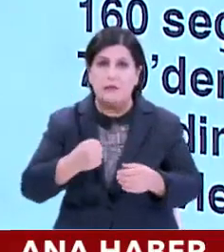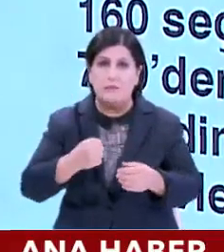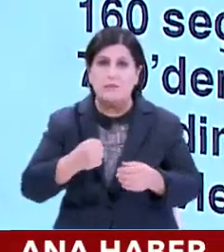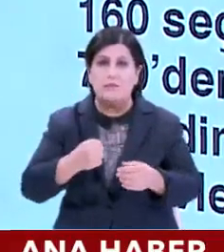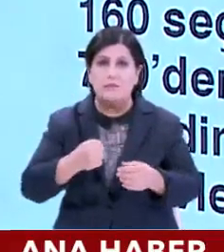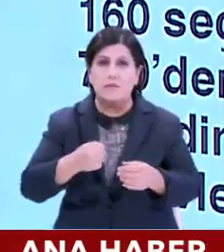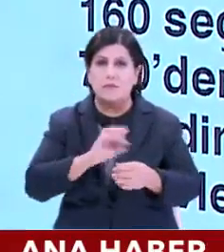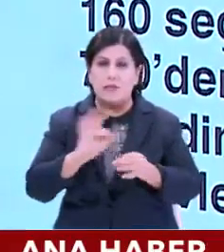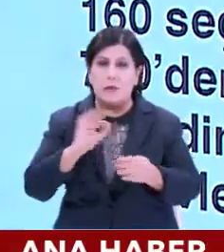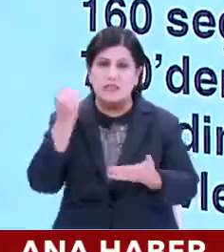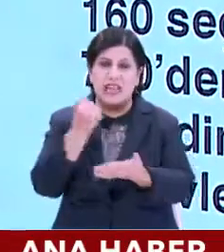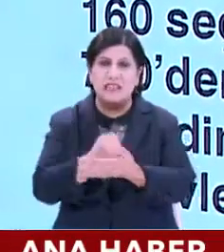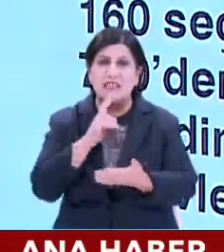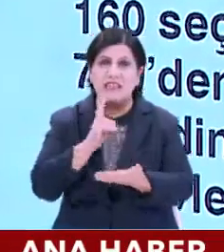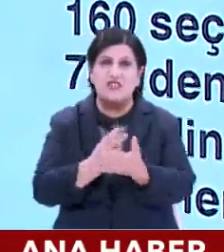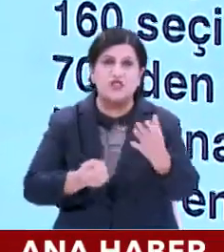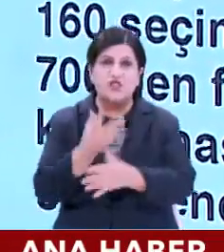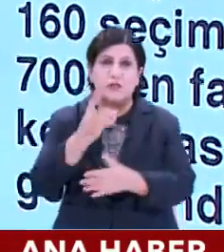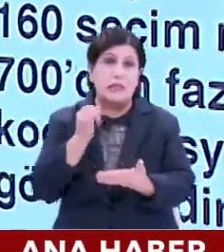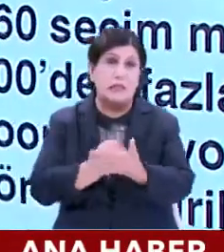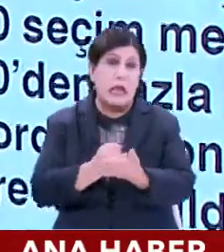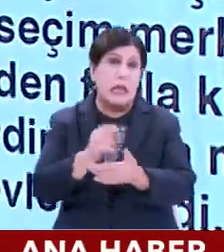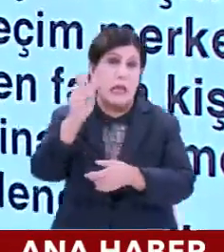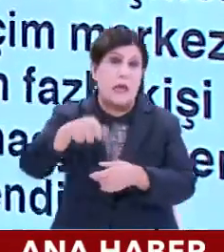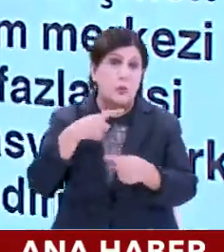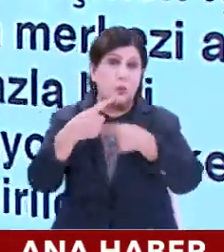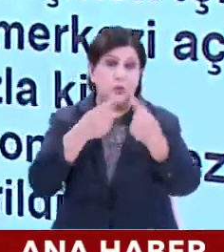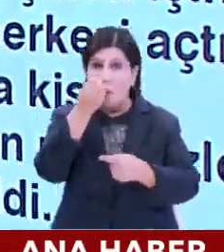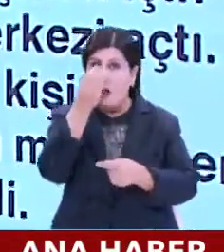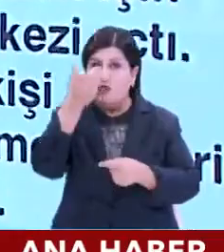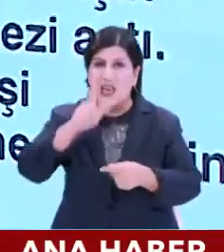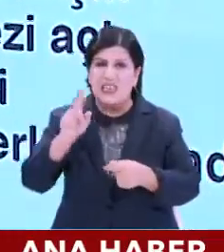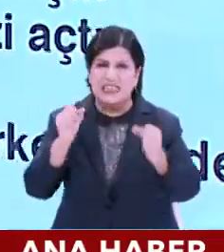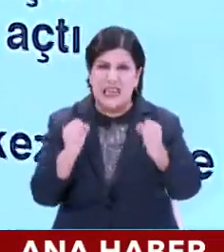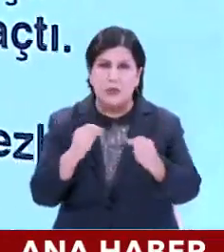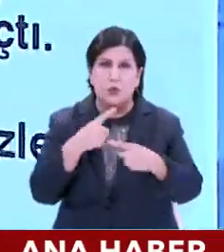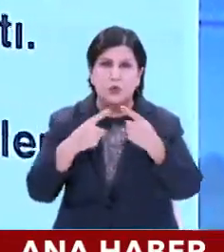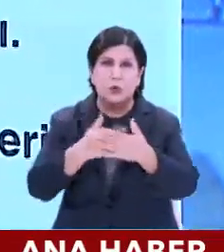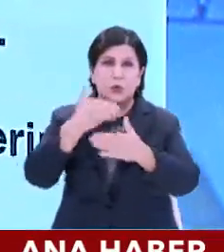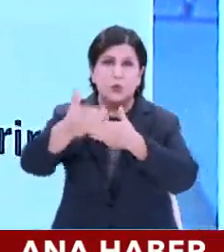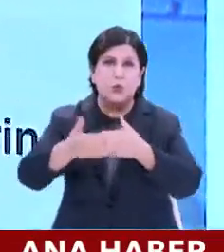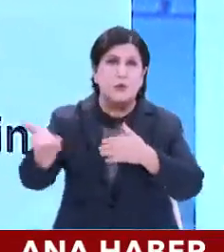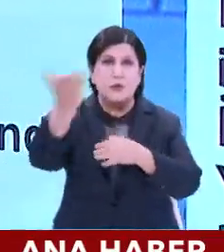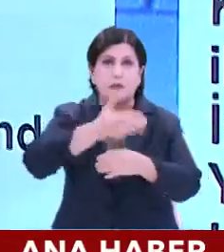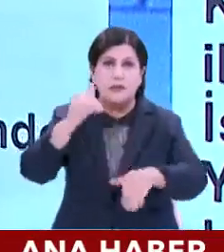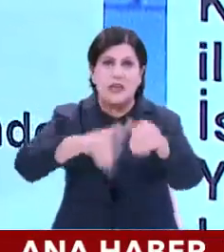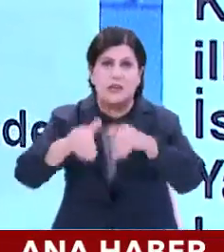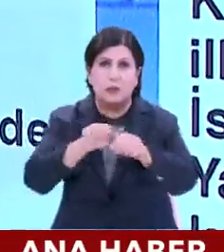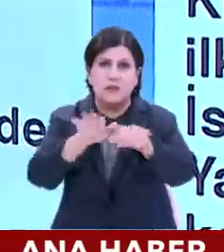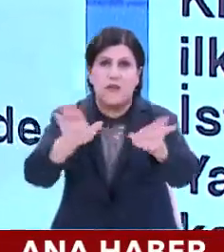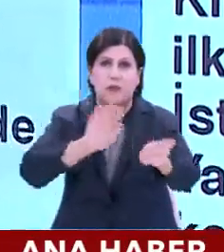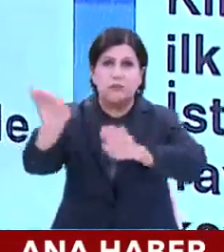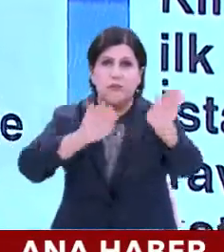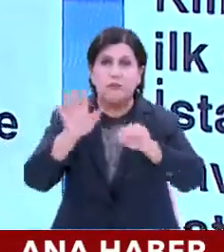telin edileceklerdir diyor. İddialı konuşuyor Bahçeli ve sert konuşuyor. Yurt dışı seçmen seferberliği var bu arada.